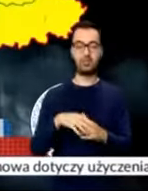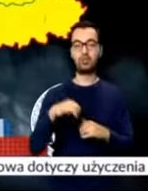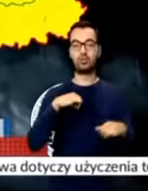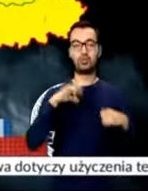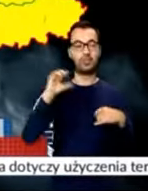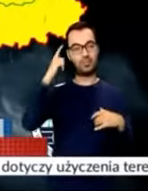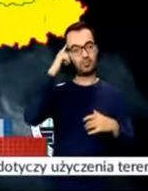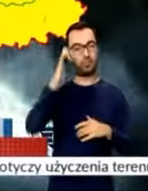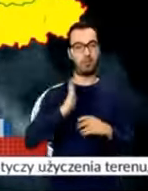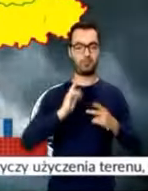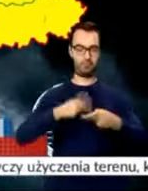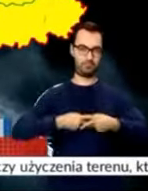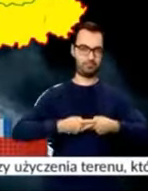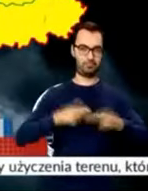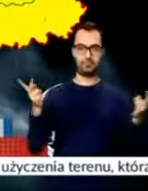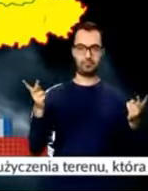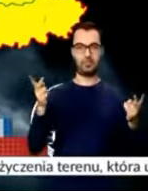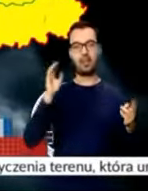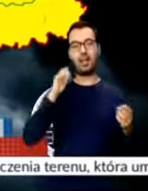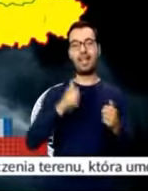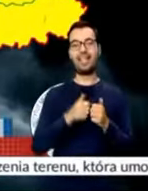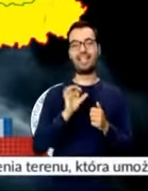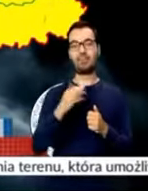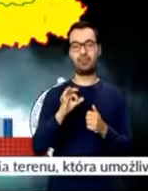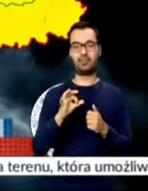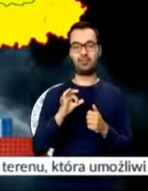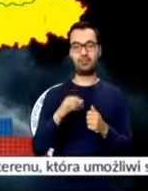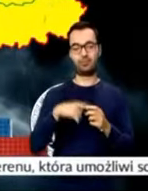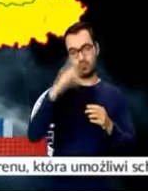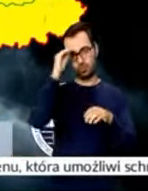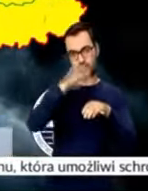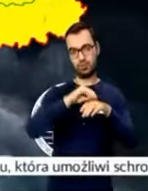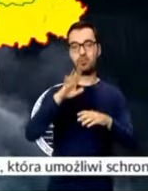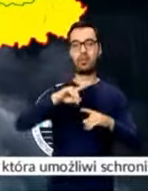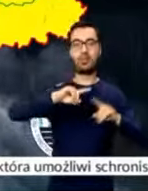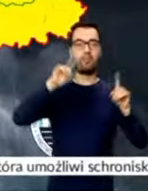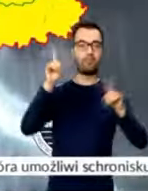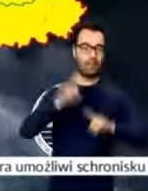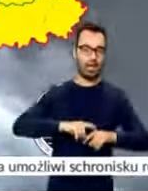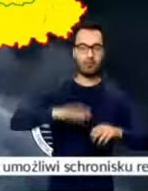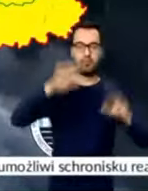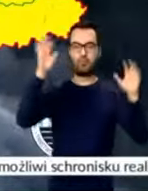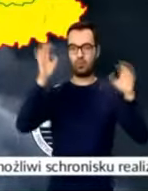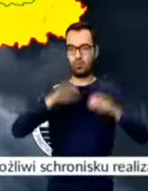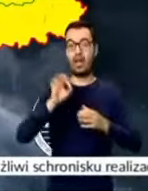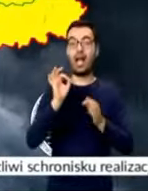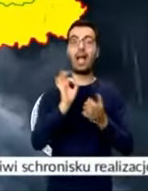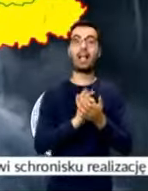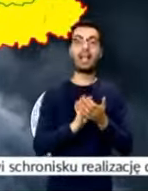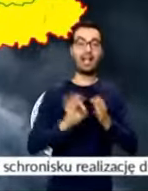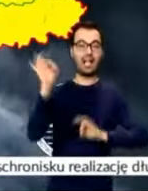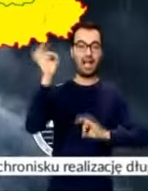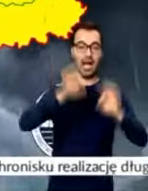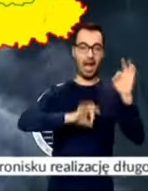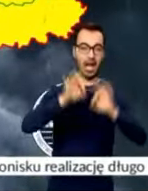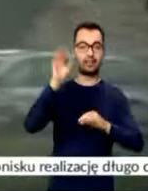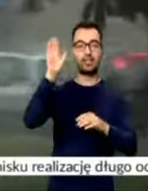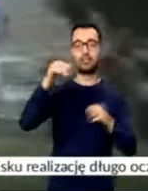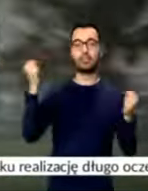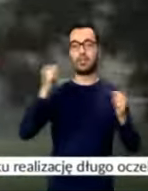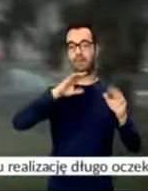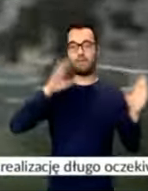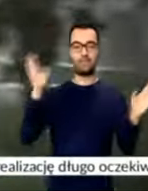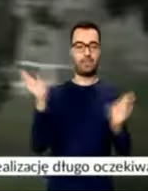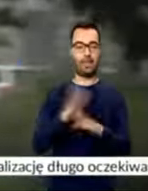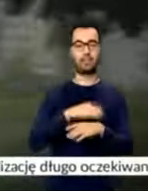Bezpieczeństwa wysłało wiadomości, w którym ostrzega przed burzami, ulewnym deszczem i lokalnie gradem. Może wiać także bardzo silny